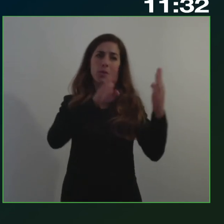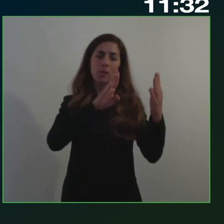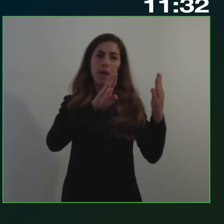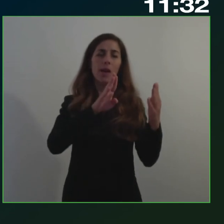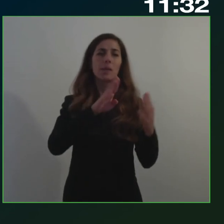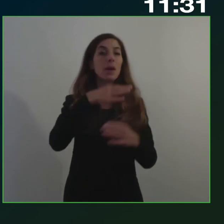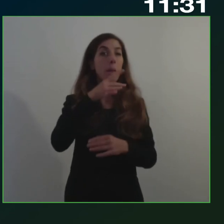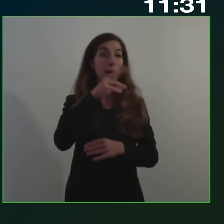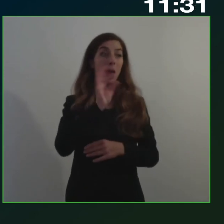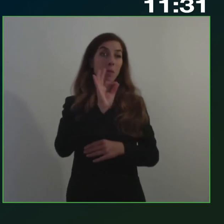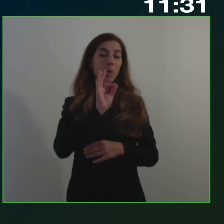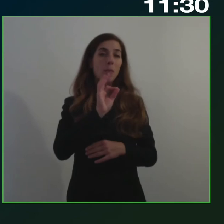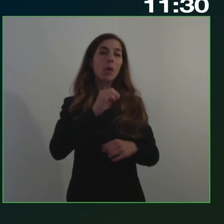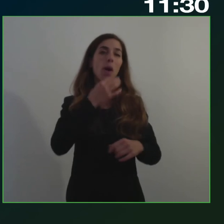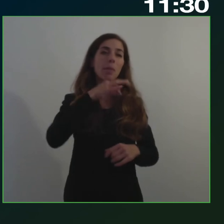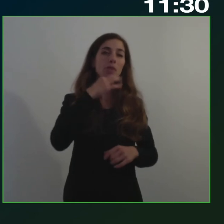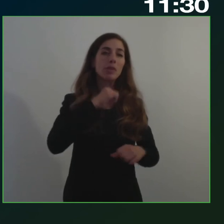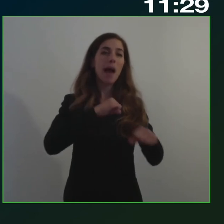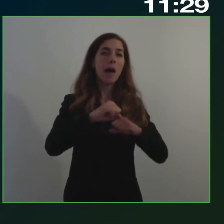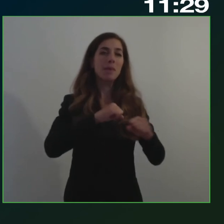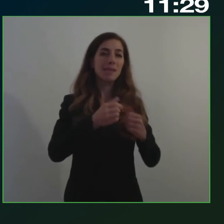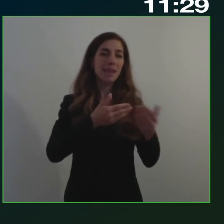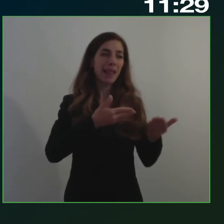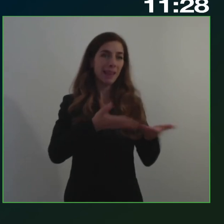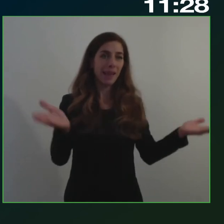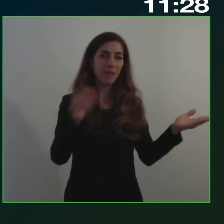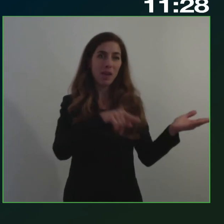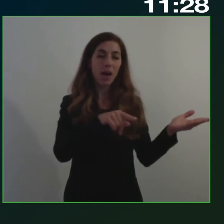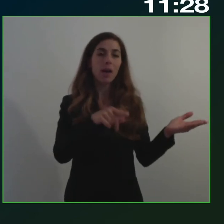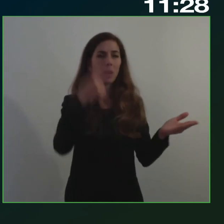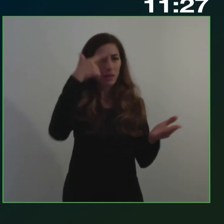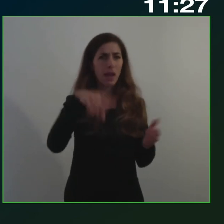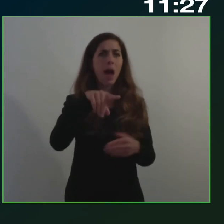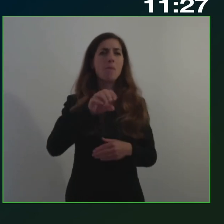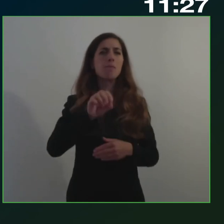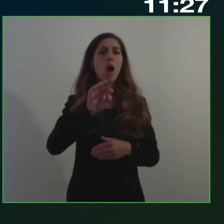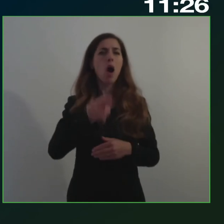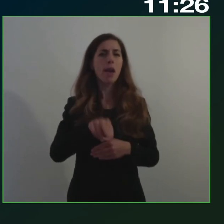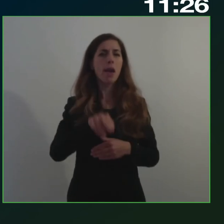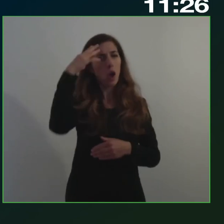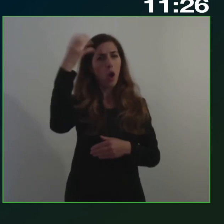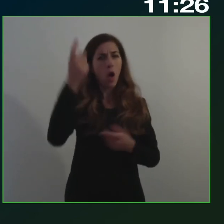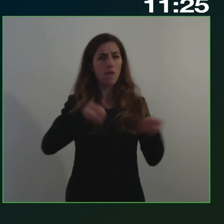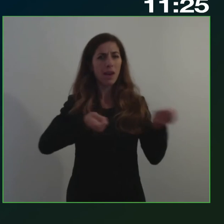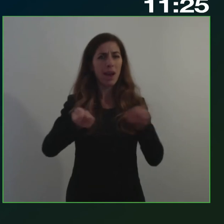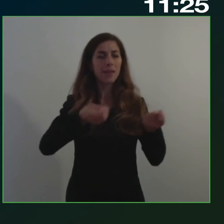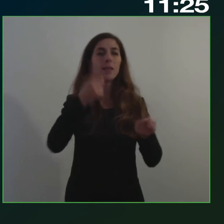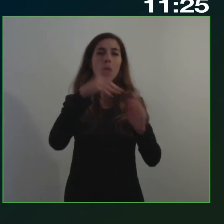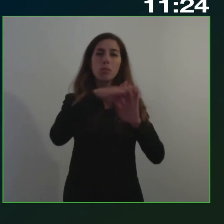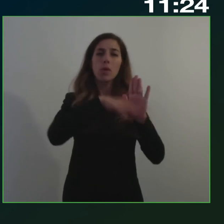capacità amministrativa perché il Pong Governanza come sapete è un programma diciamo così per eccellenza che in qualche modo dovrebbe